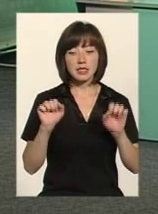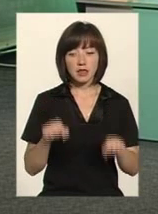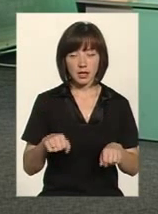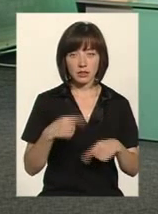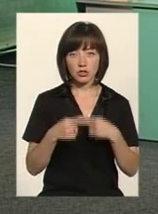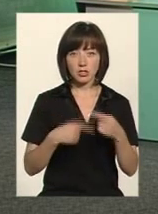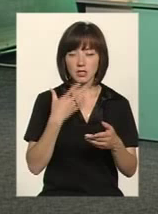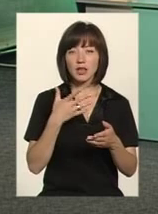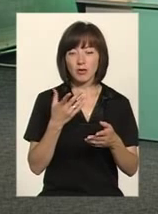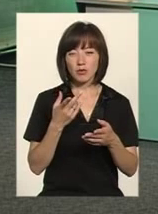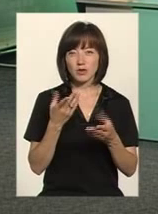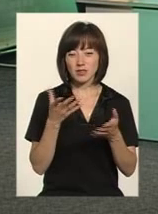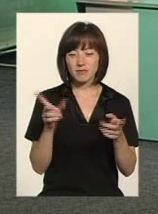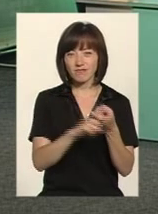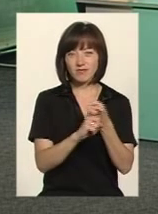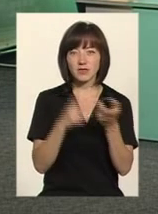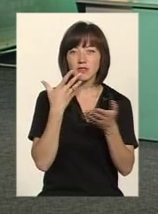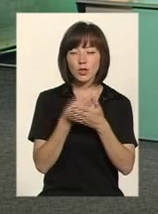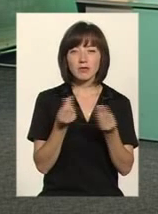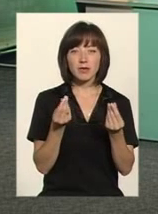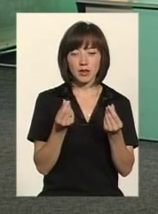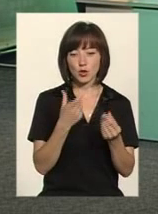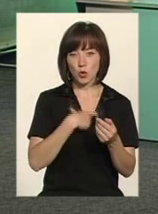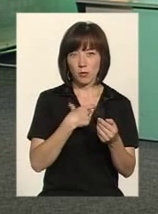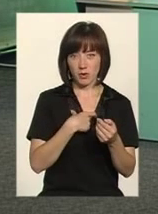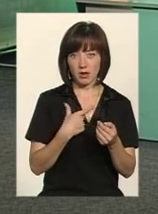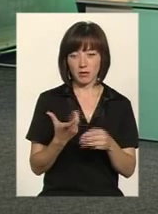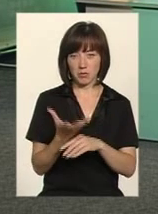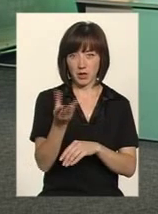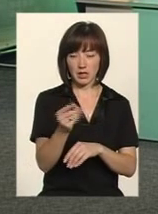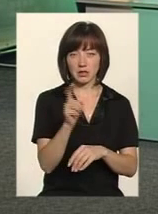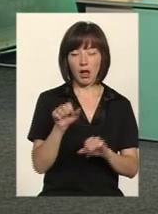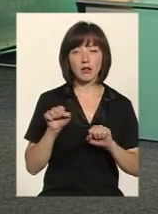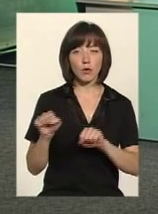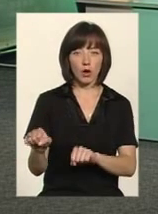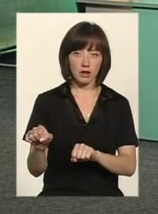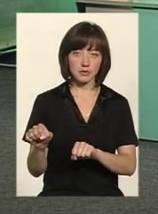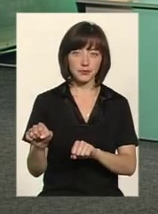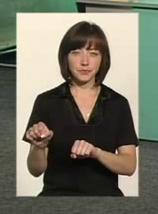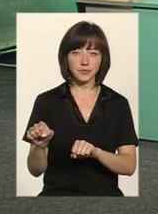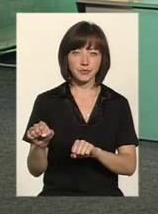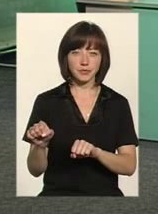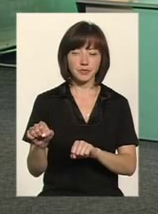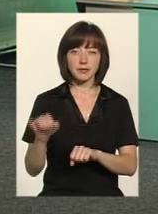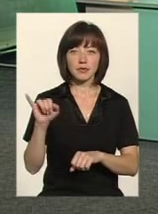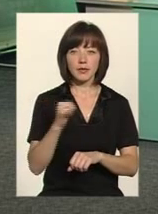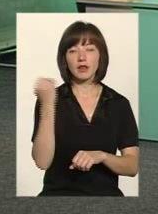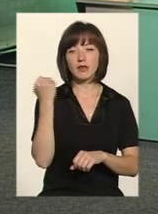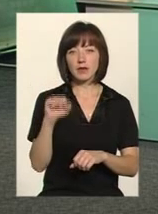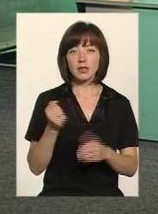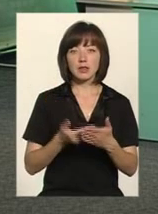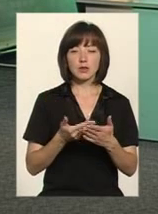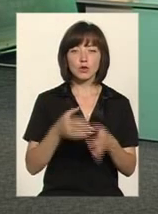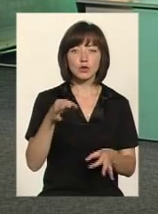свої фінансові можливості собі забезпечити платного адвоката і виграти, скажімо,